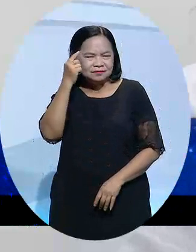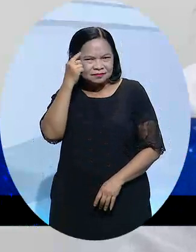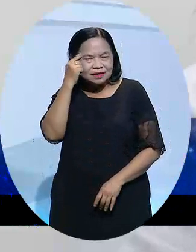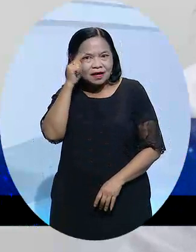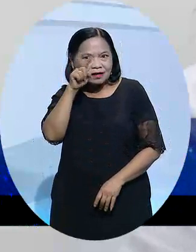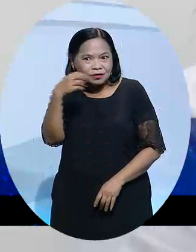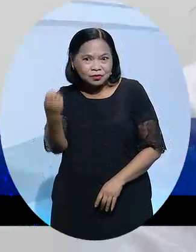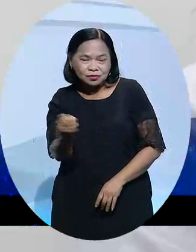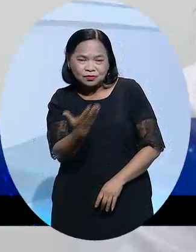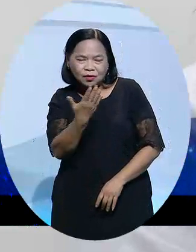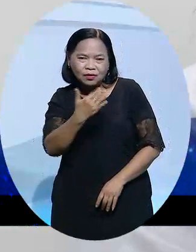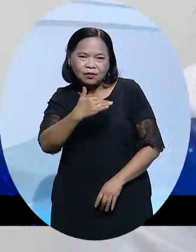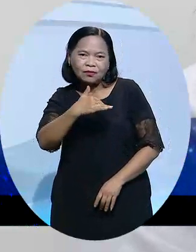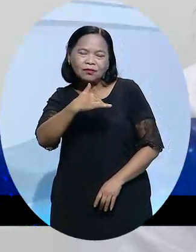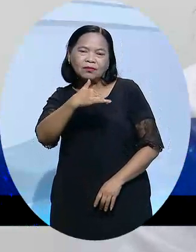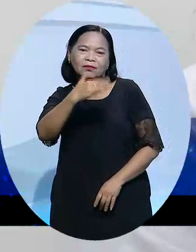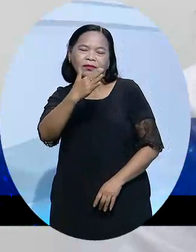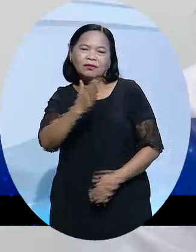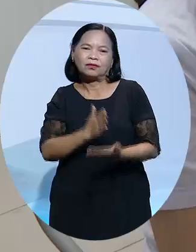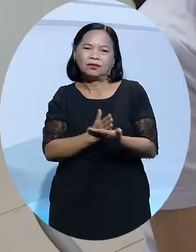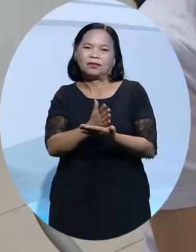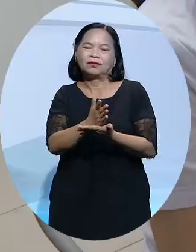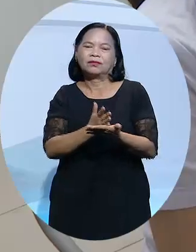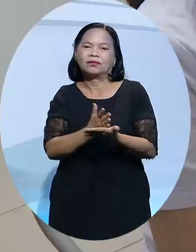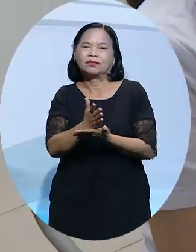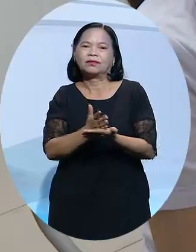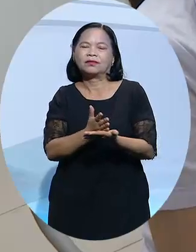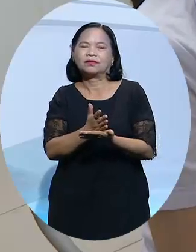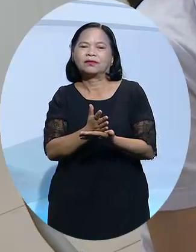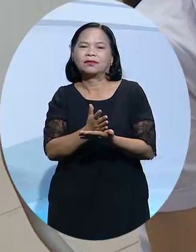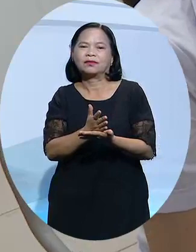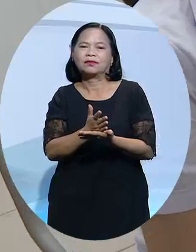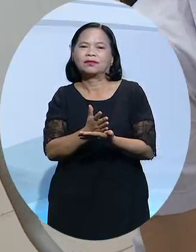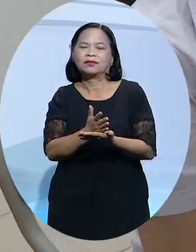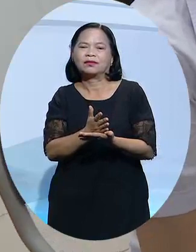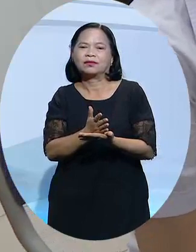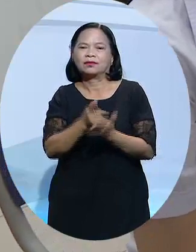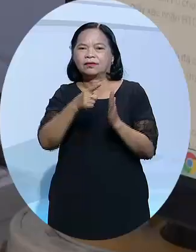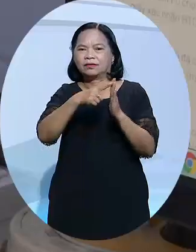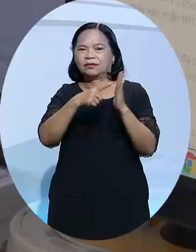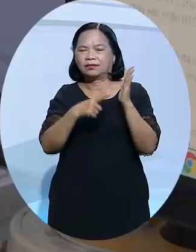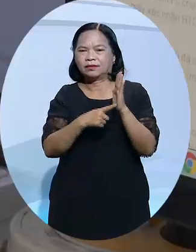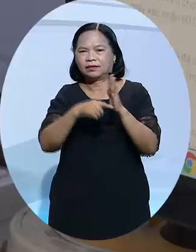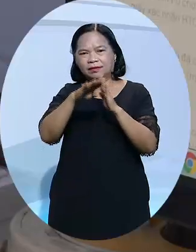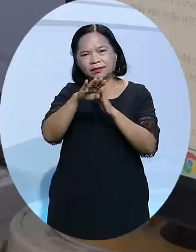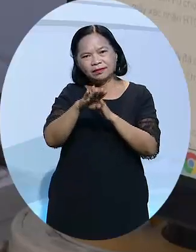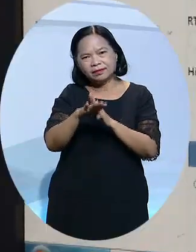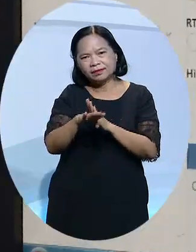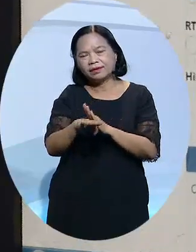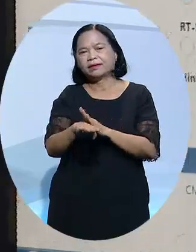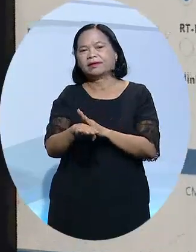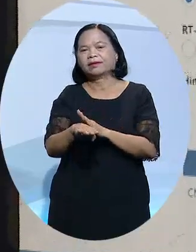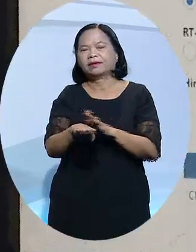mềm tăng dần các phủ tục hành chính xuất về, cũng được xuất về qua cái phần mềm này thì sẽ giảm tải được cái